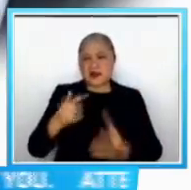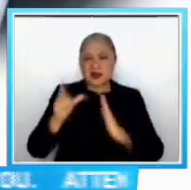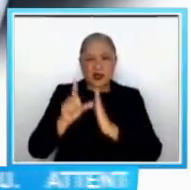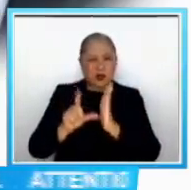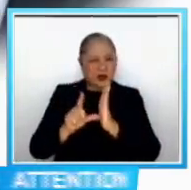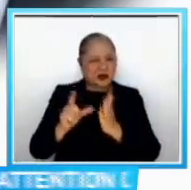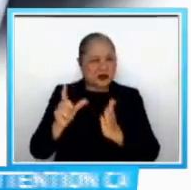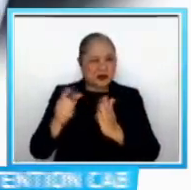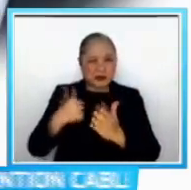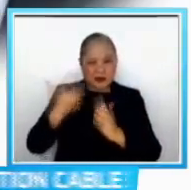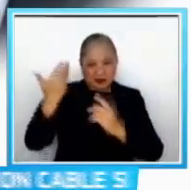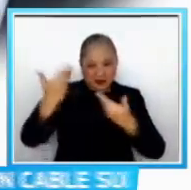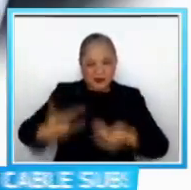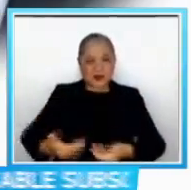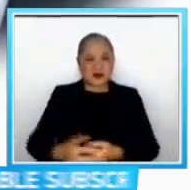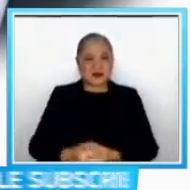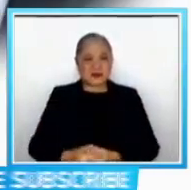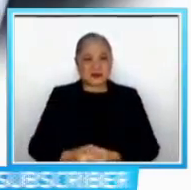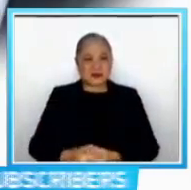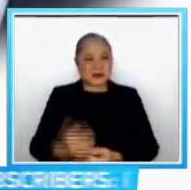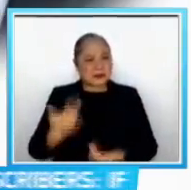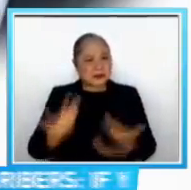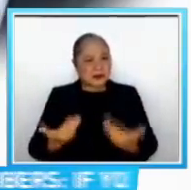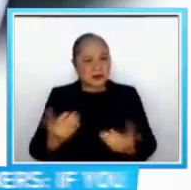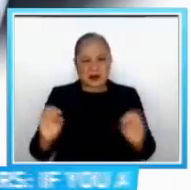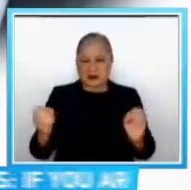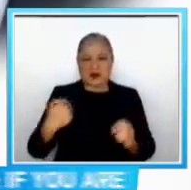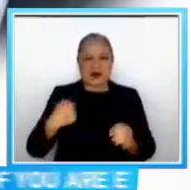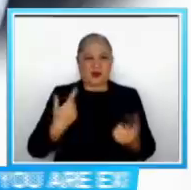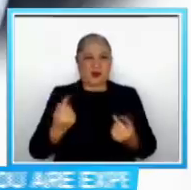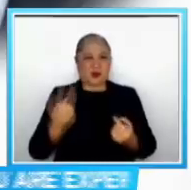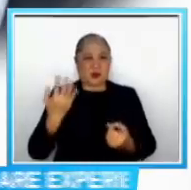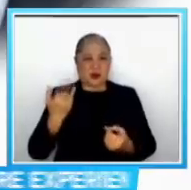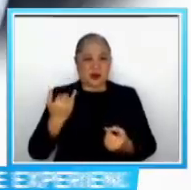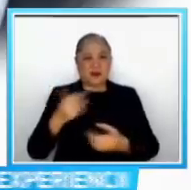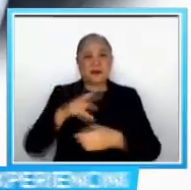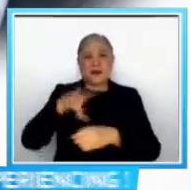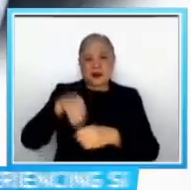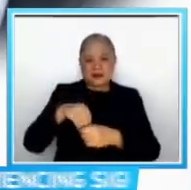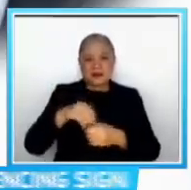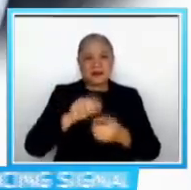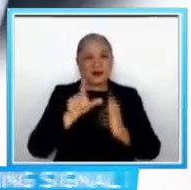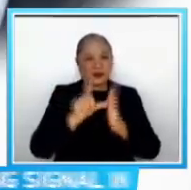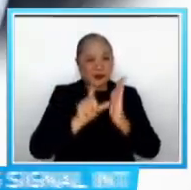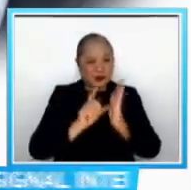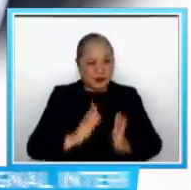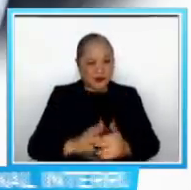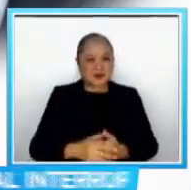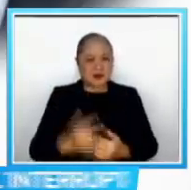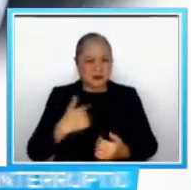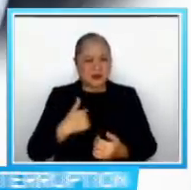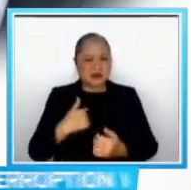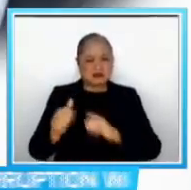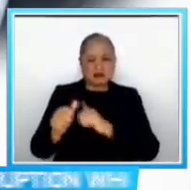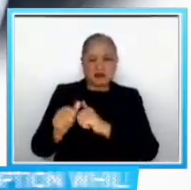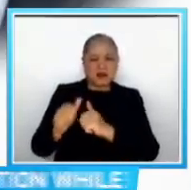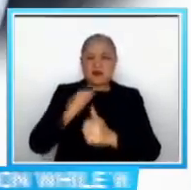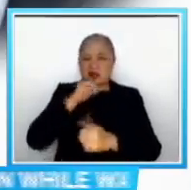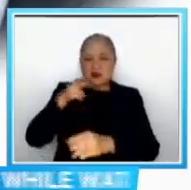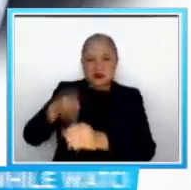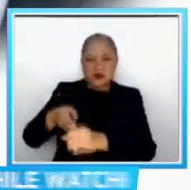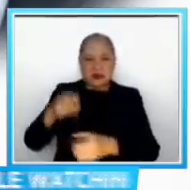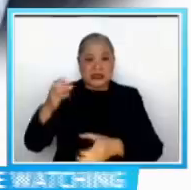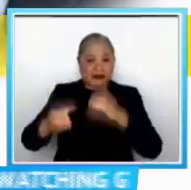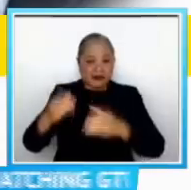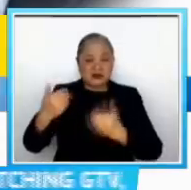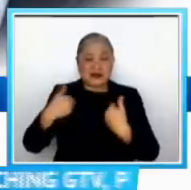wala mga kumagawa dahil parte ng pagiging lawyering But I will be immediately all the cases that